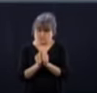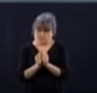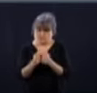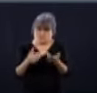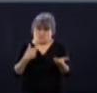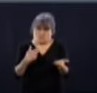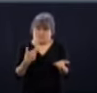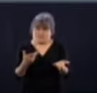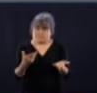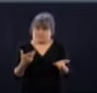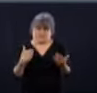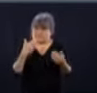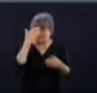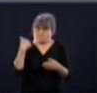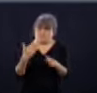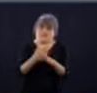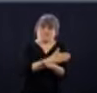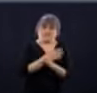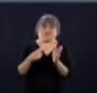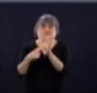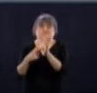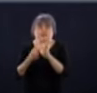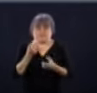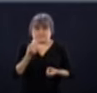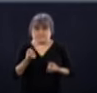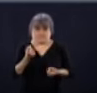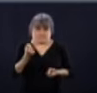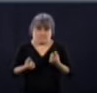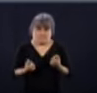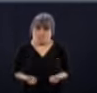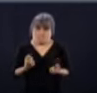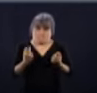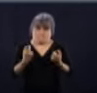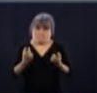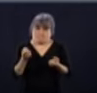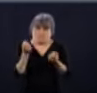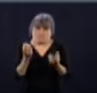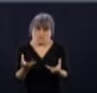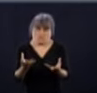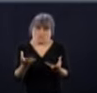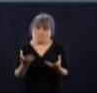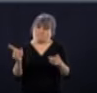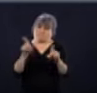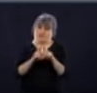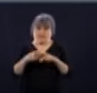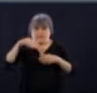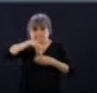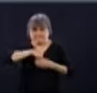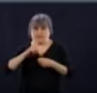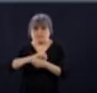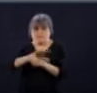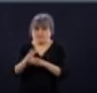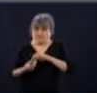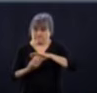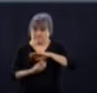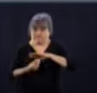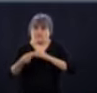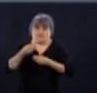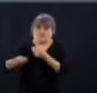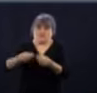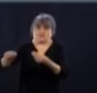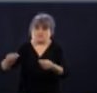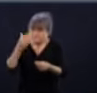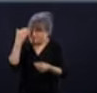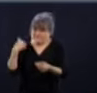personnes asymptomatiques. Alors ça, a été un facteur très, très important dans nos CHSLD. Et là, on fait des